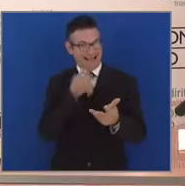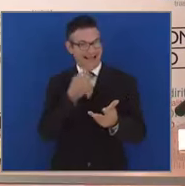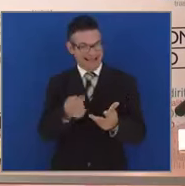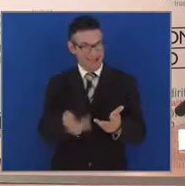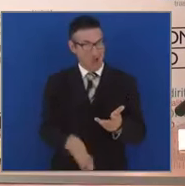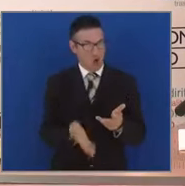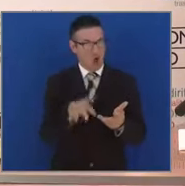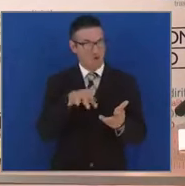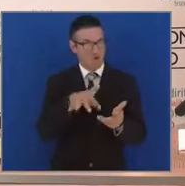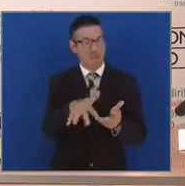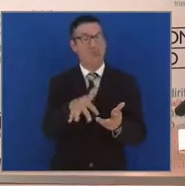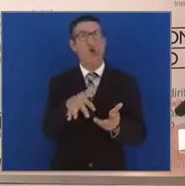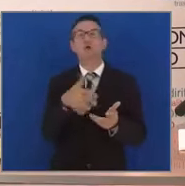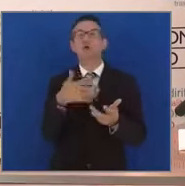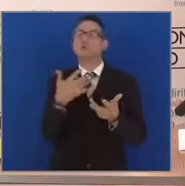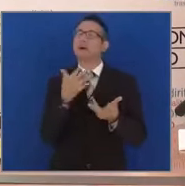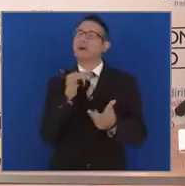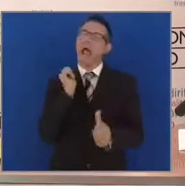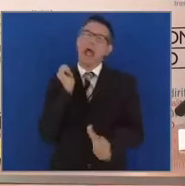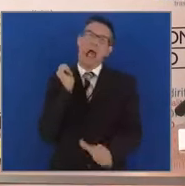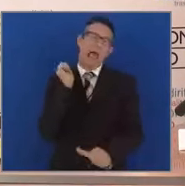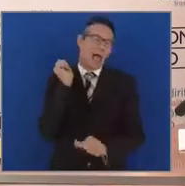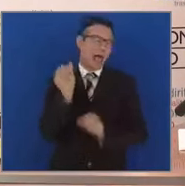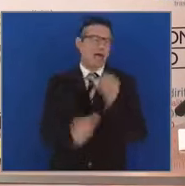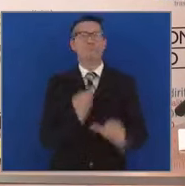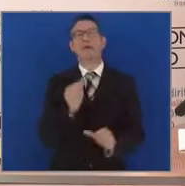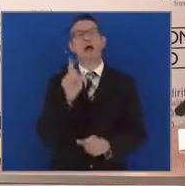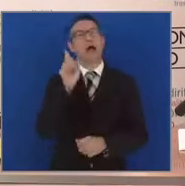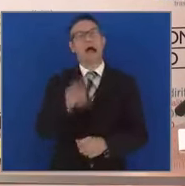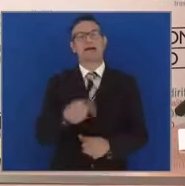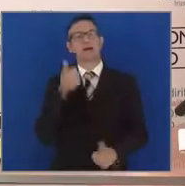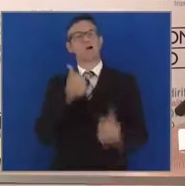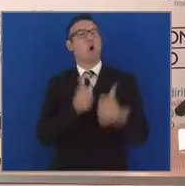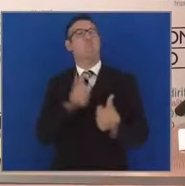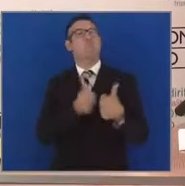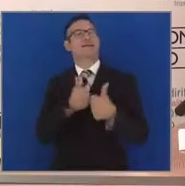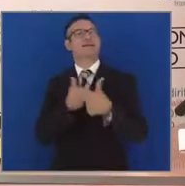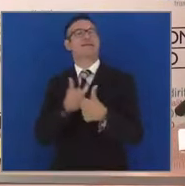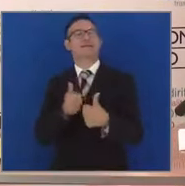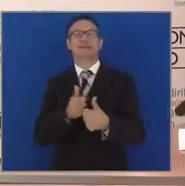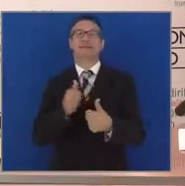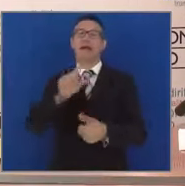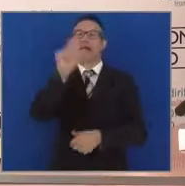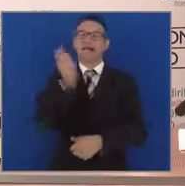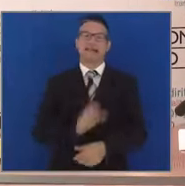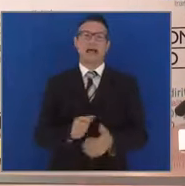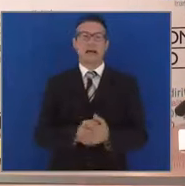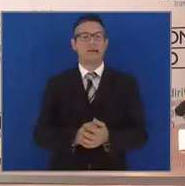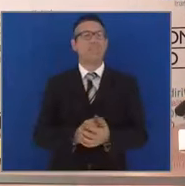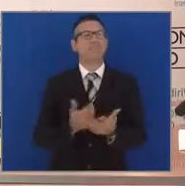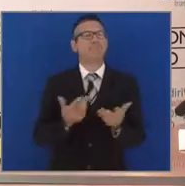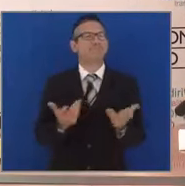maniera sostanziale l'aumento della competitività del sistema paese. Di che cosa parliamo?